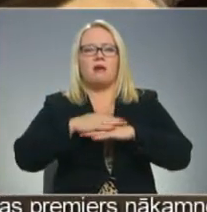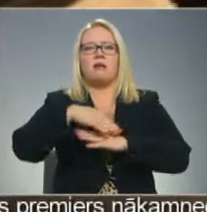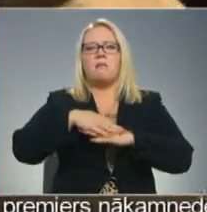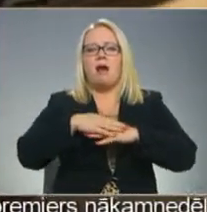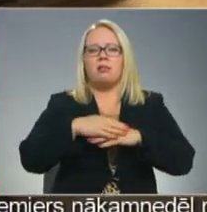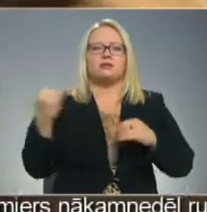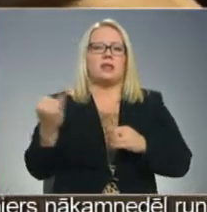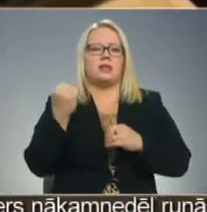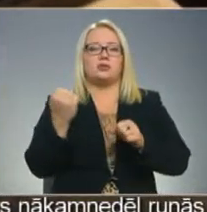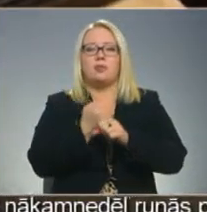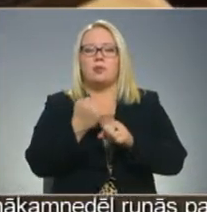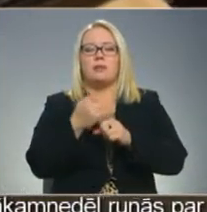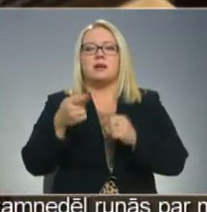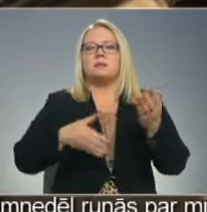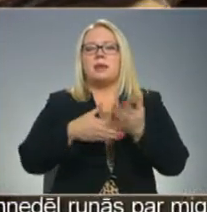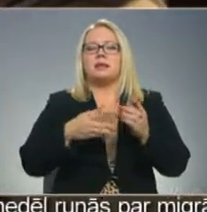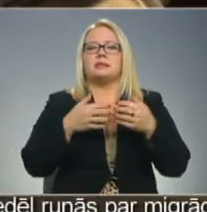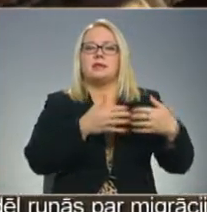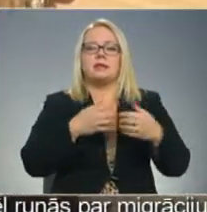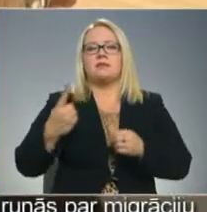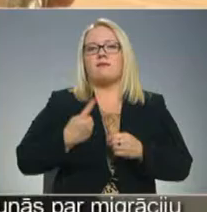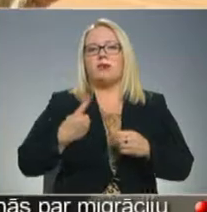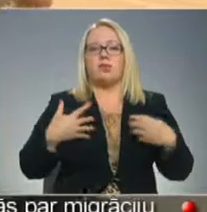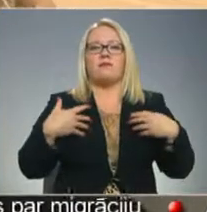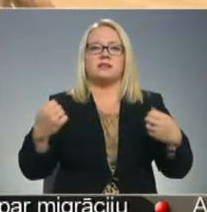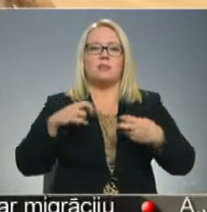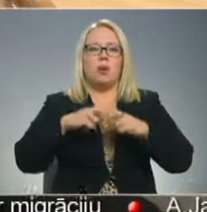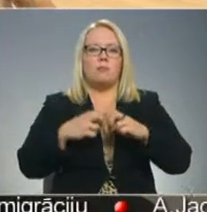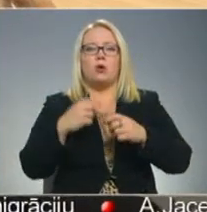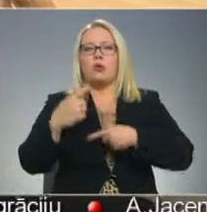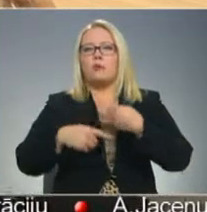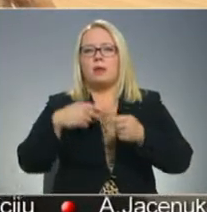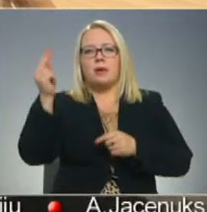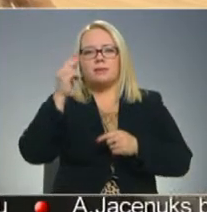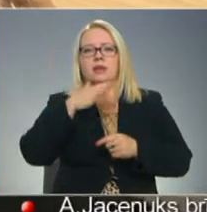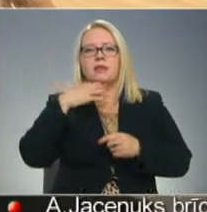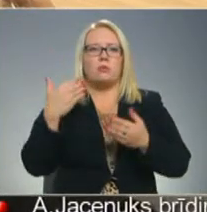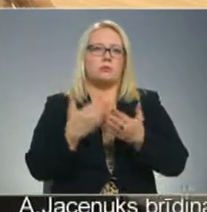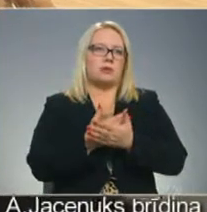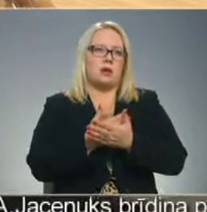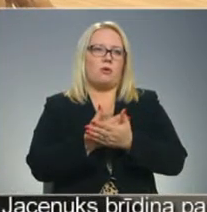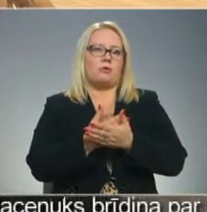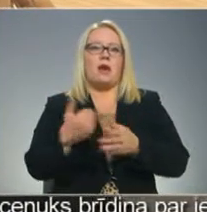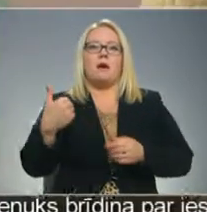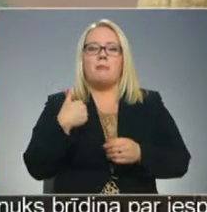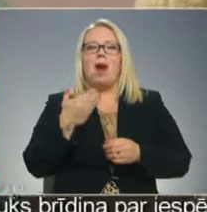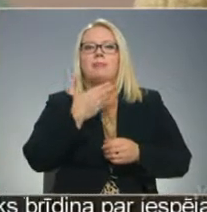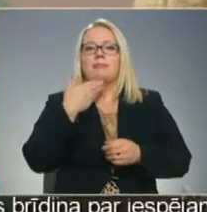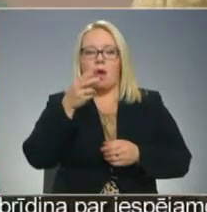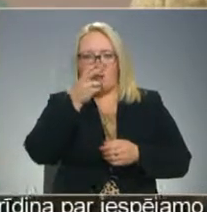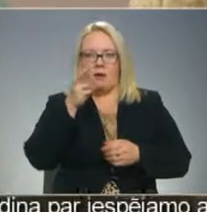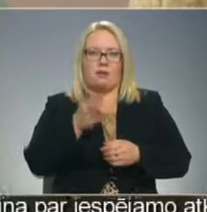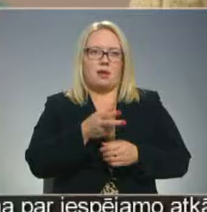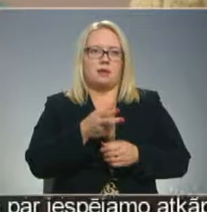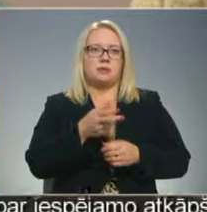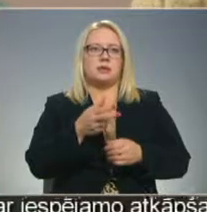nodarbības, tas palīdz cīnīties ar vientulību, veselības problēmām un joprojām iemācīties daudz jauna. Man nav garlaicīgi. Nē, nu